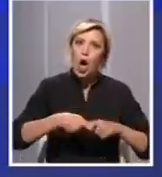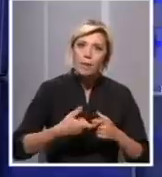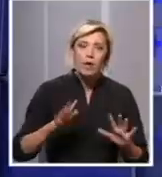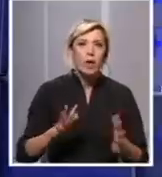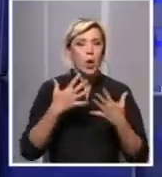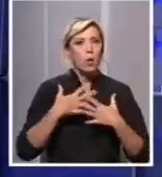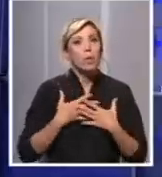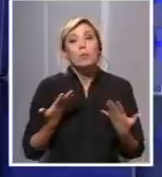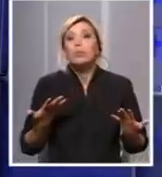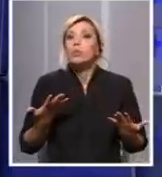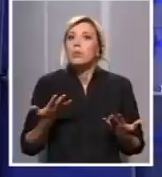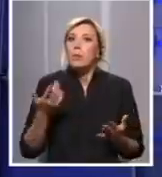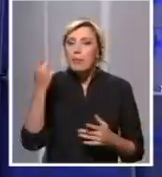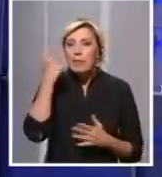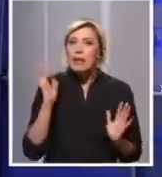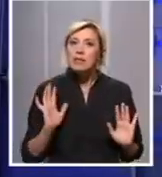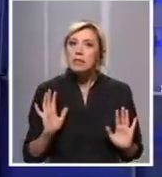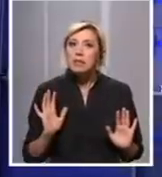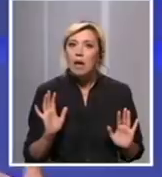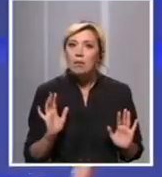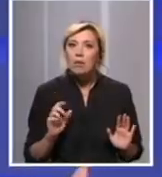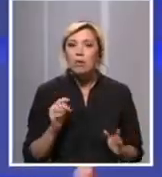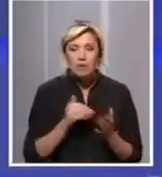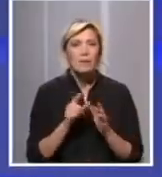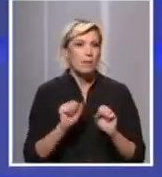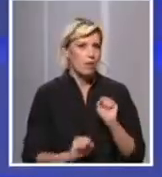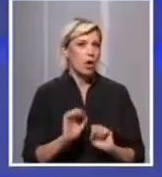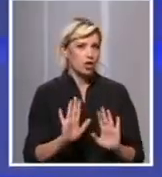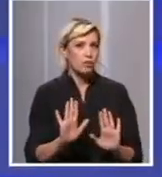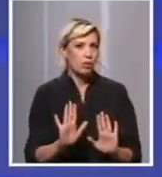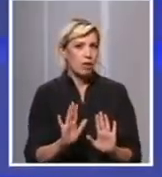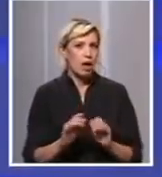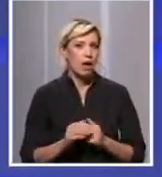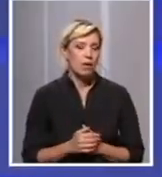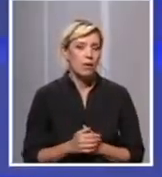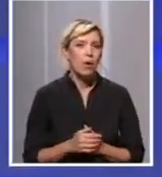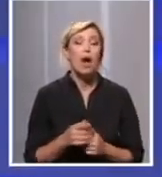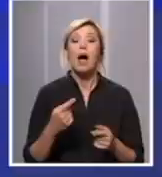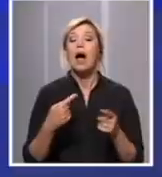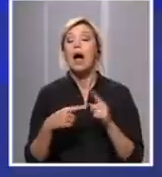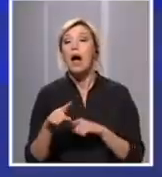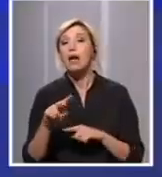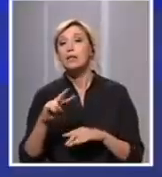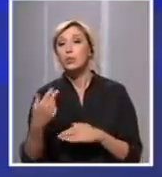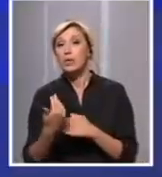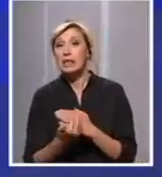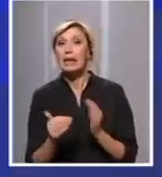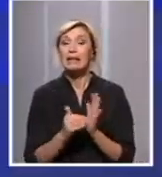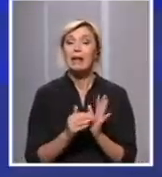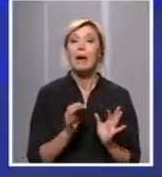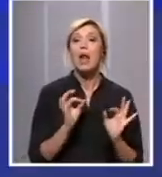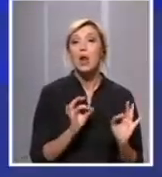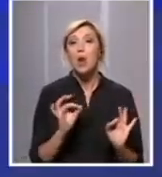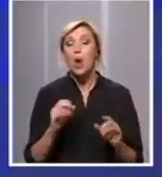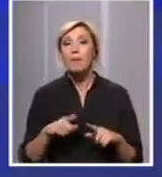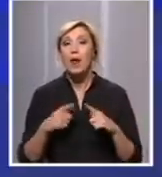Da, jeste vrlo. A da pri tome i živimo normalno ili bar na neki koliko toliko načina na koji smo navikli? Pa sada moramo